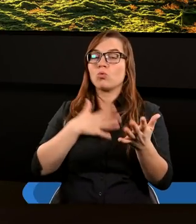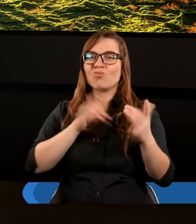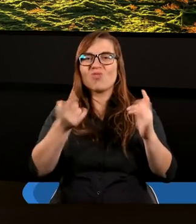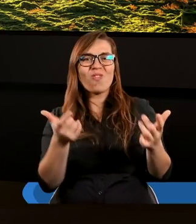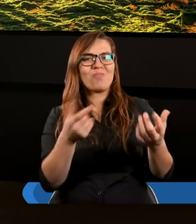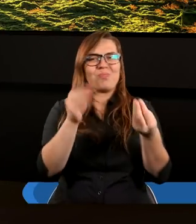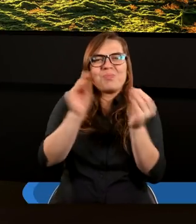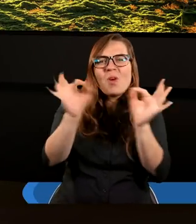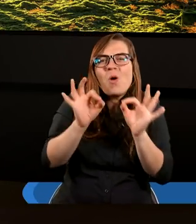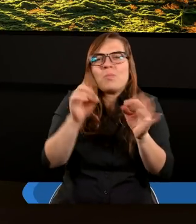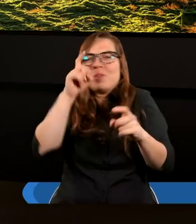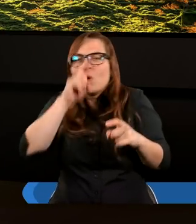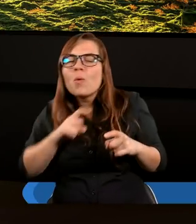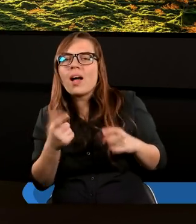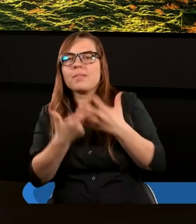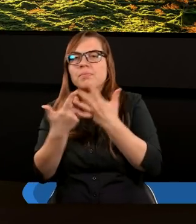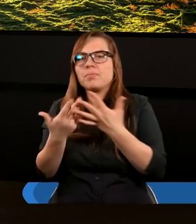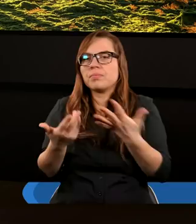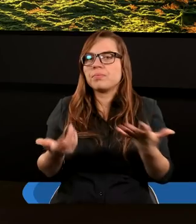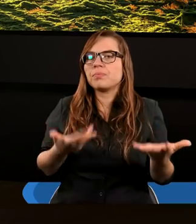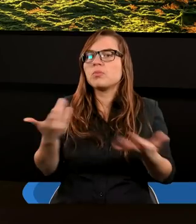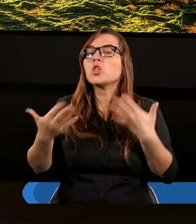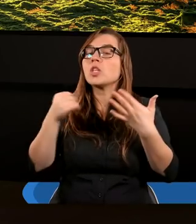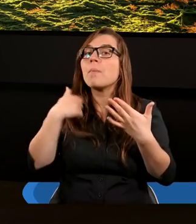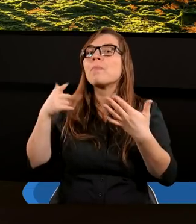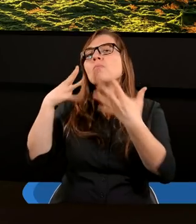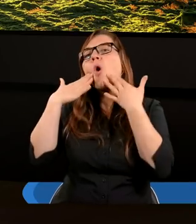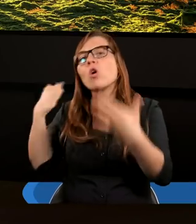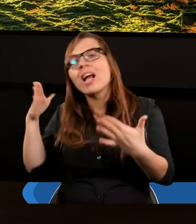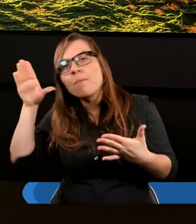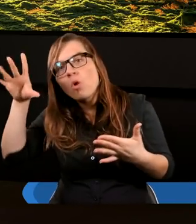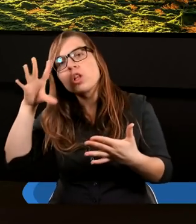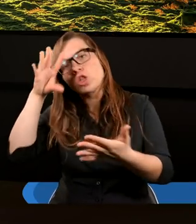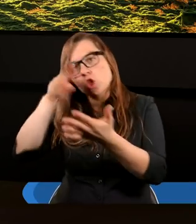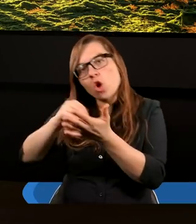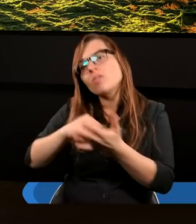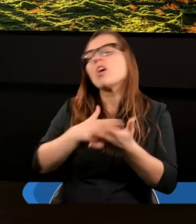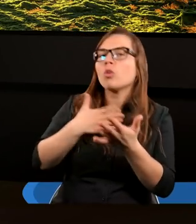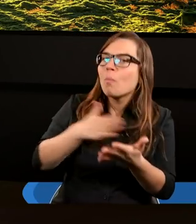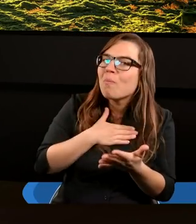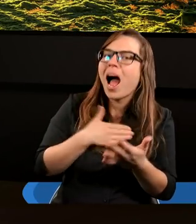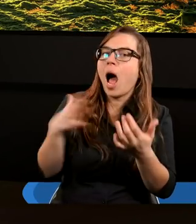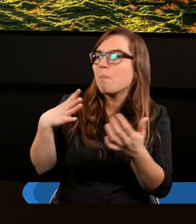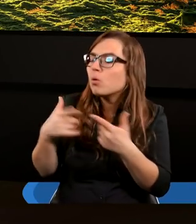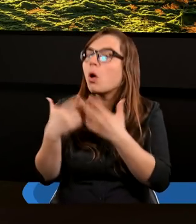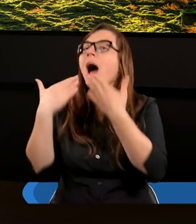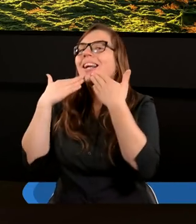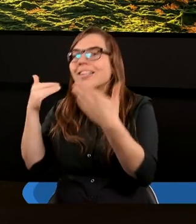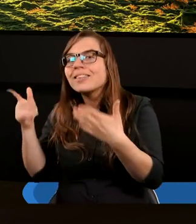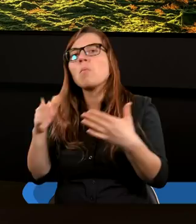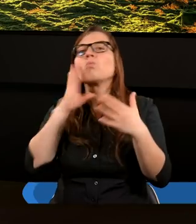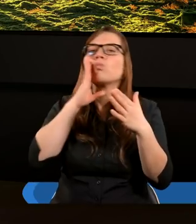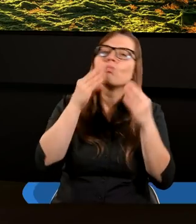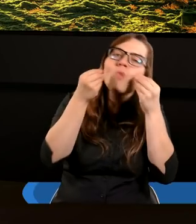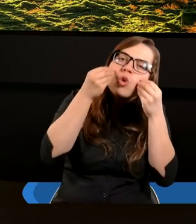stało się w naszym życiu. Podziękować Bogu za doświadczenie, podzielić się tym doświadczeniem z kimś, pocieszyć